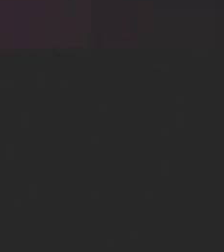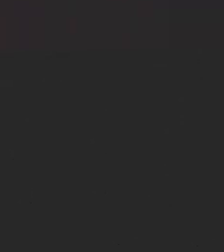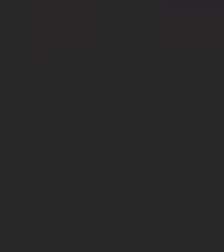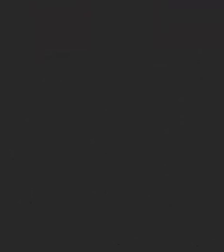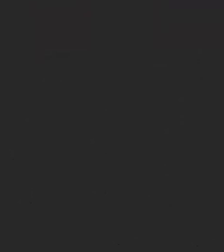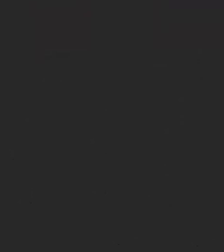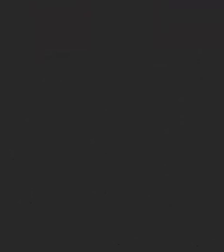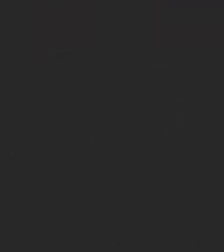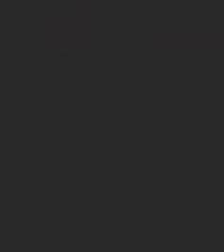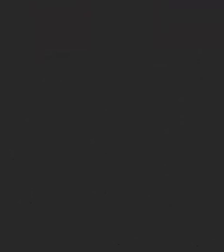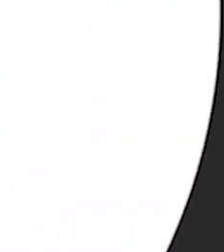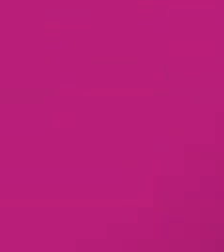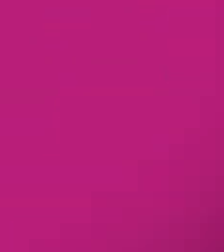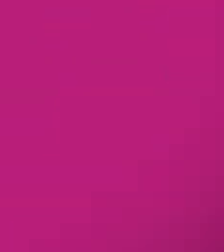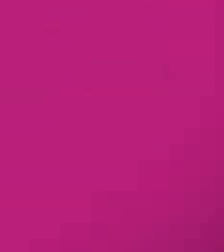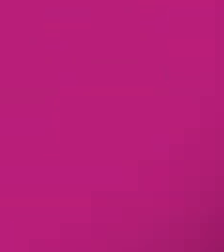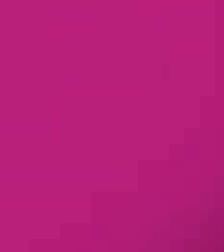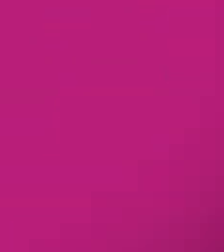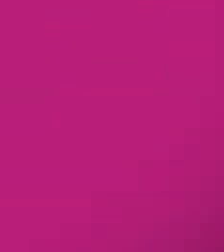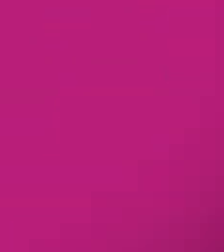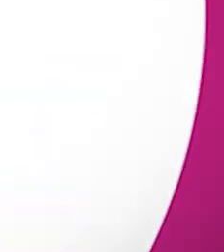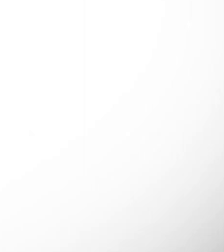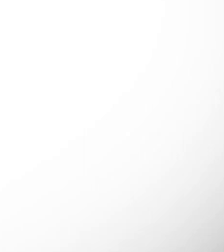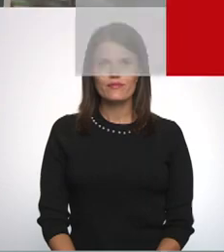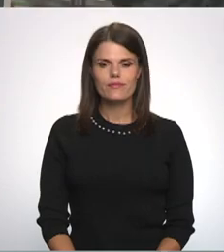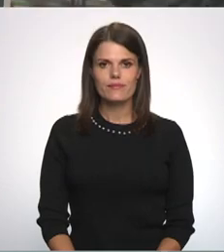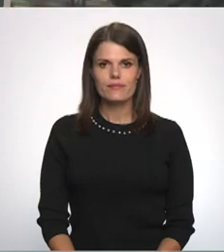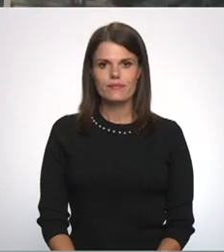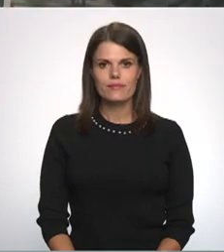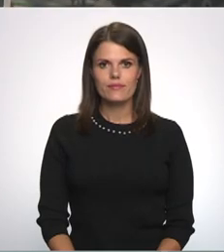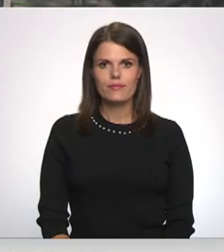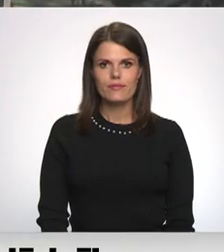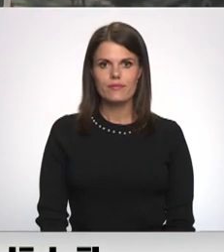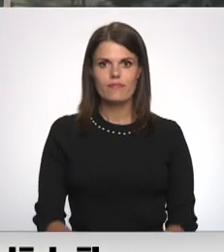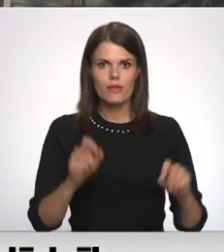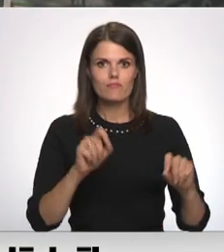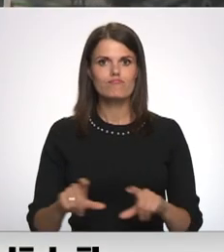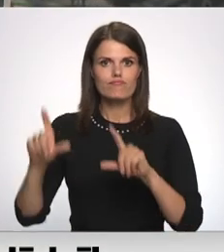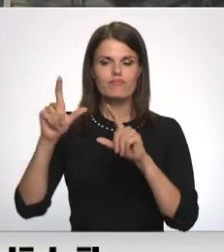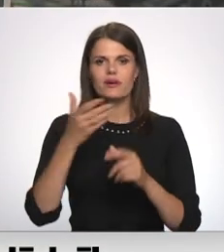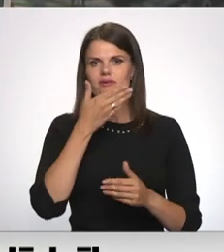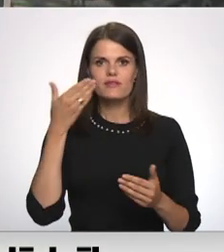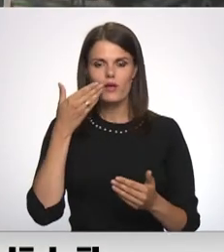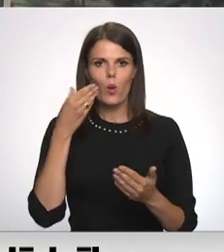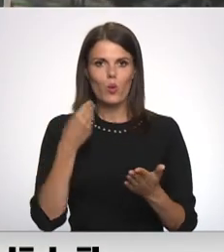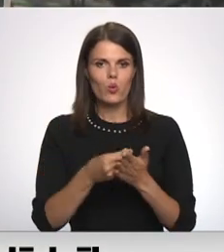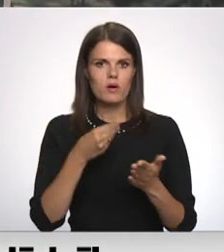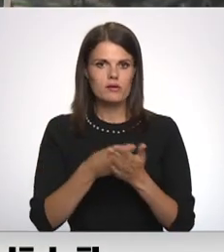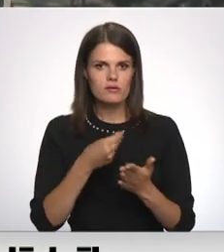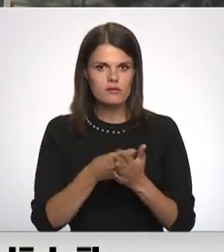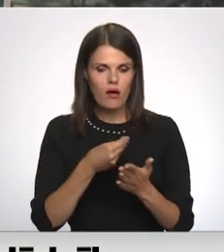Re, visi ēters ir te! Pieaugot siltuma enerģijas tarifiem,